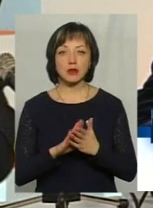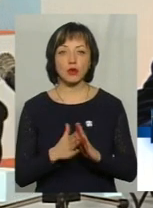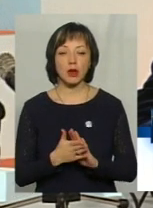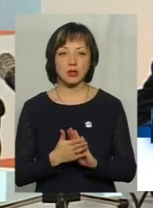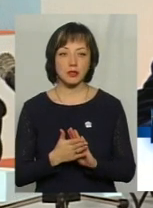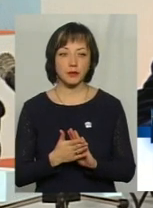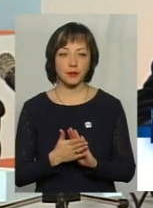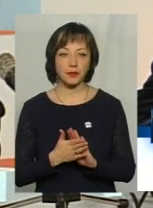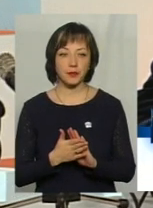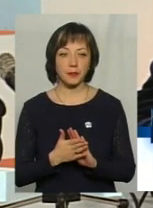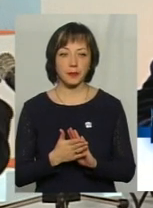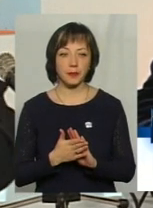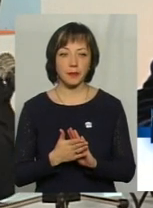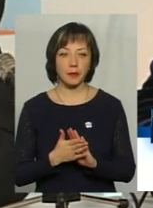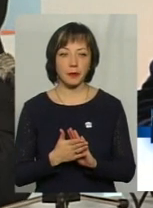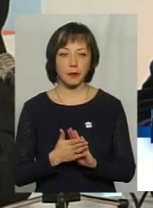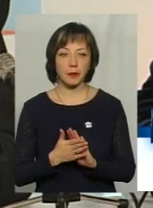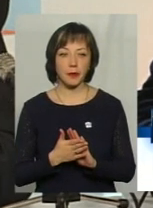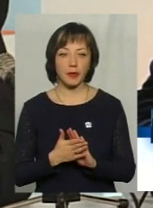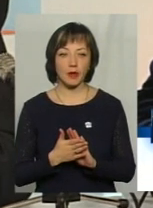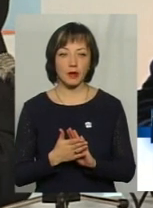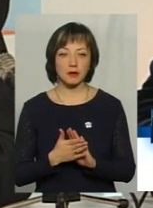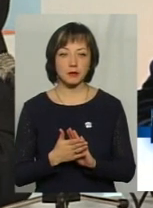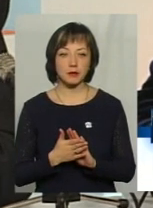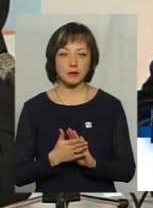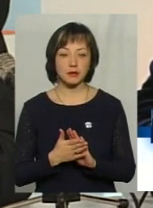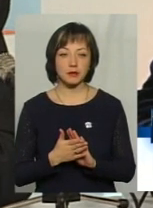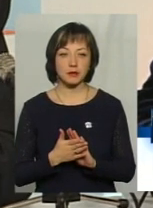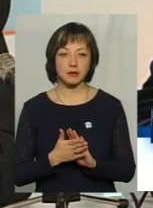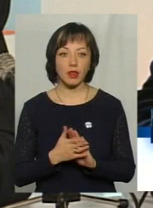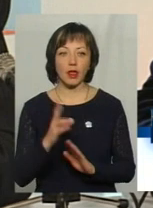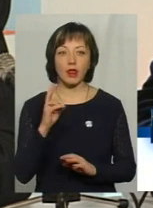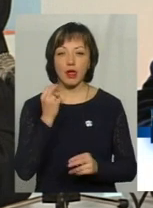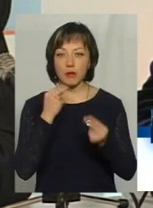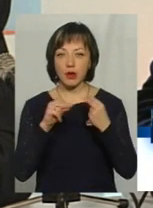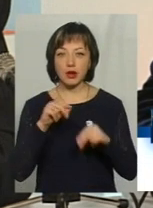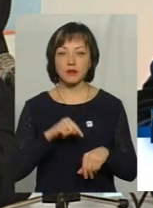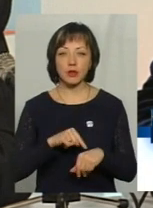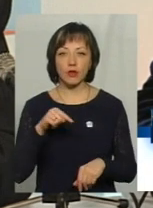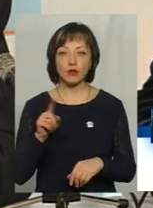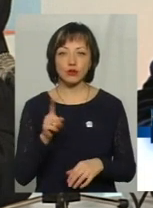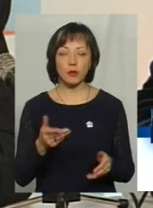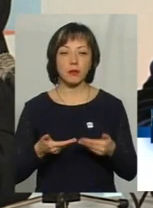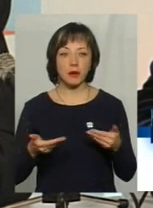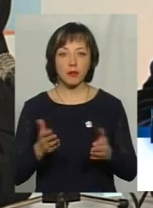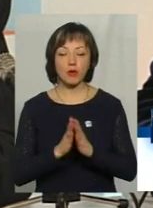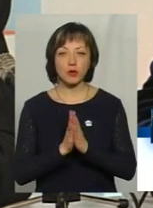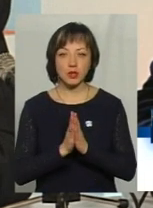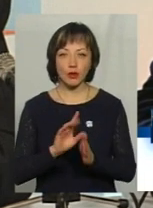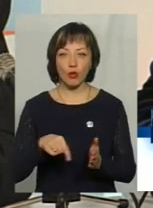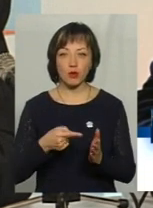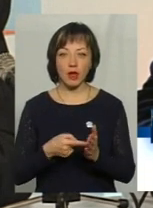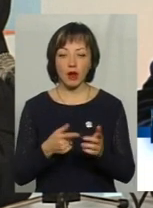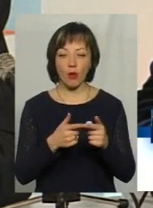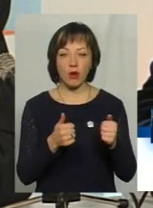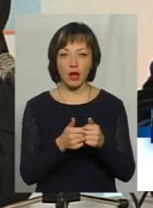Ситуацією, будемо так, на покращення відреагувало те, що ми попросили комунальні